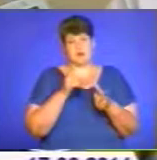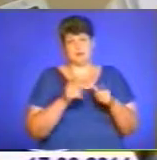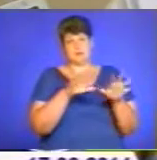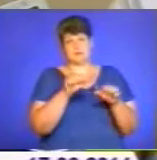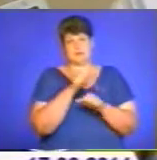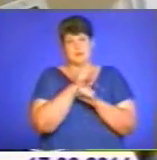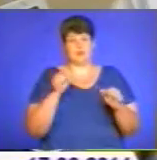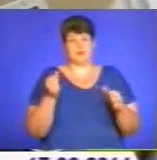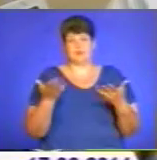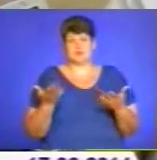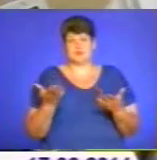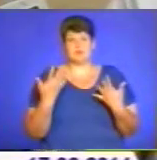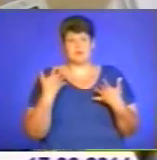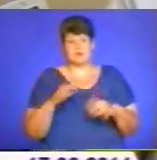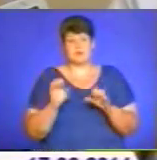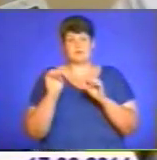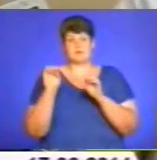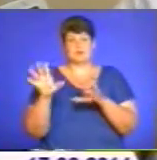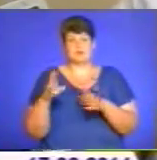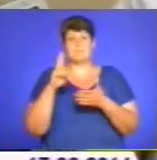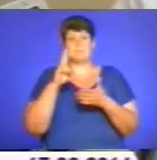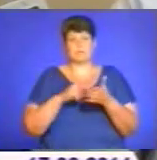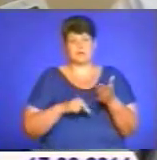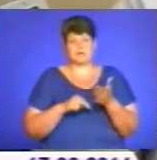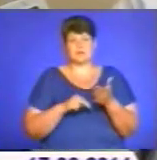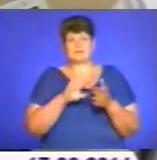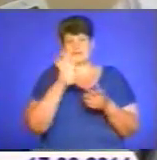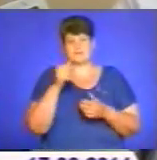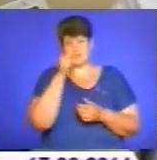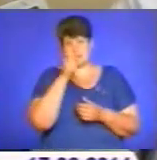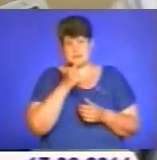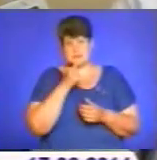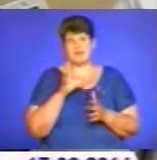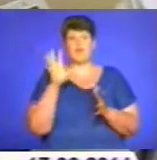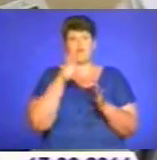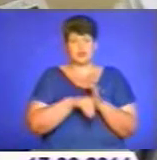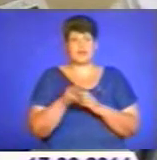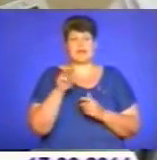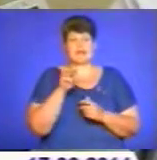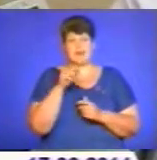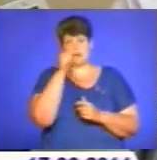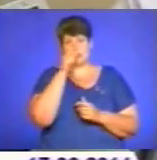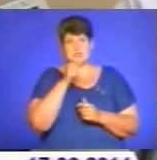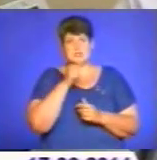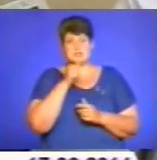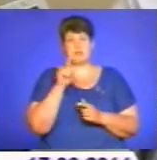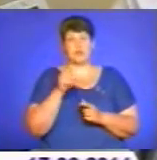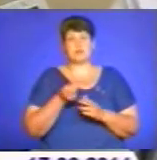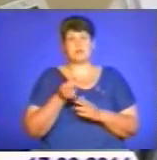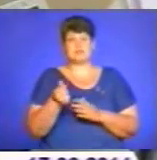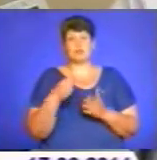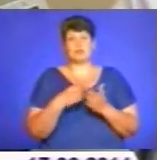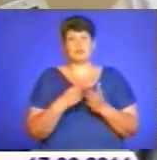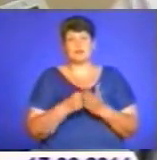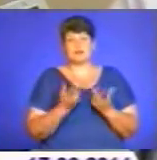погасили податки за всі місяці, включаючи і травень місяць по платежах до бюджету.